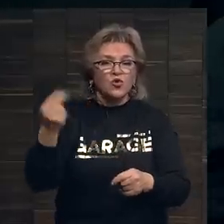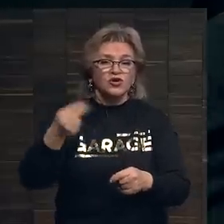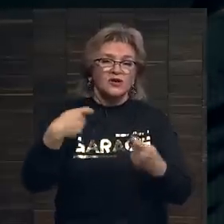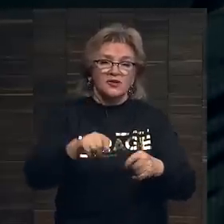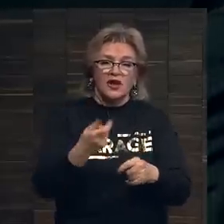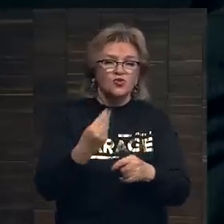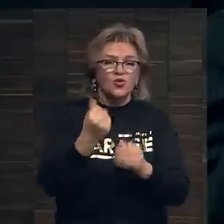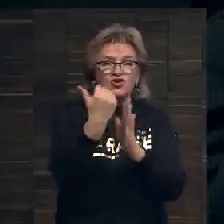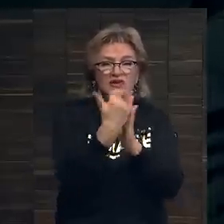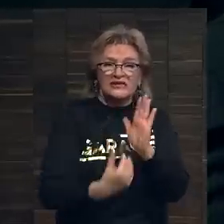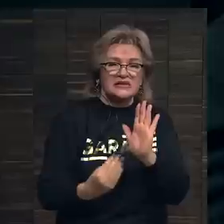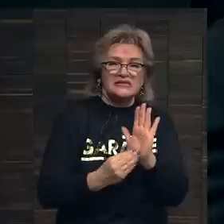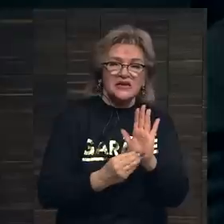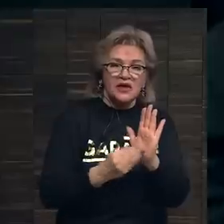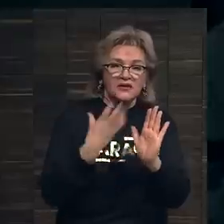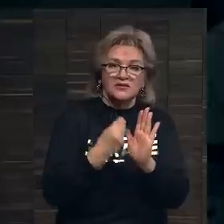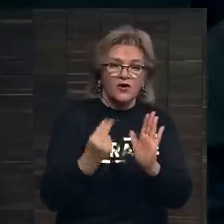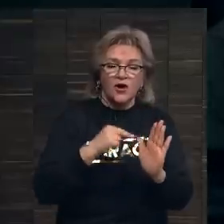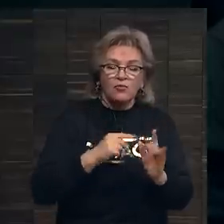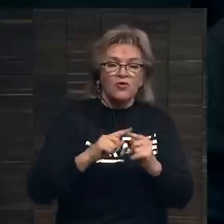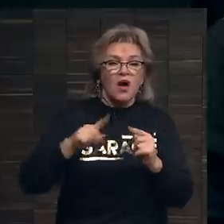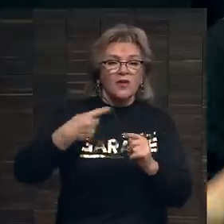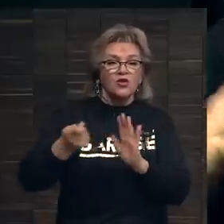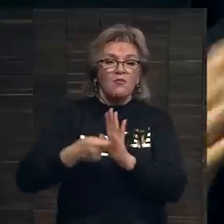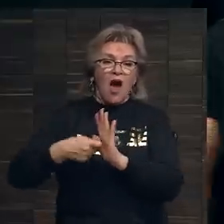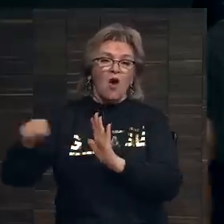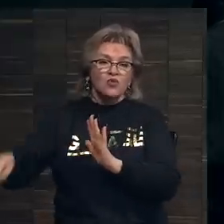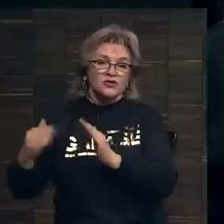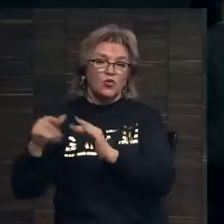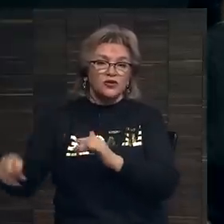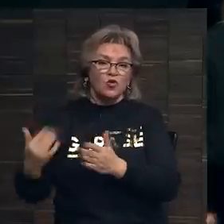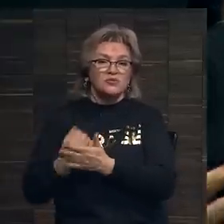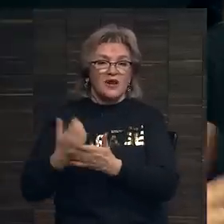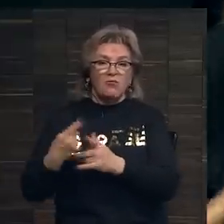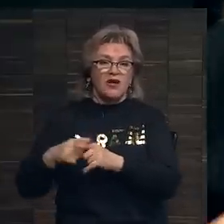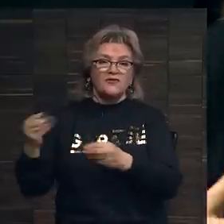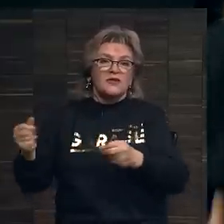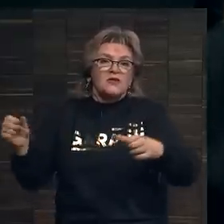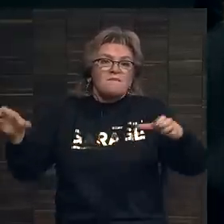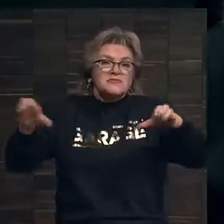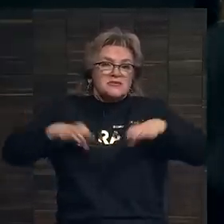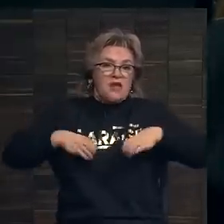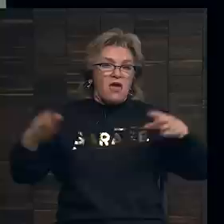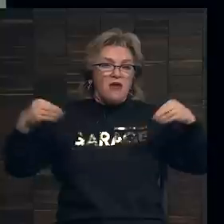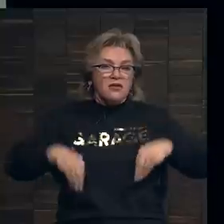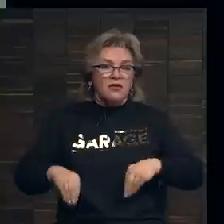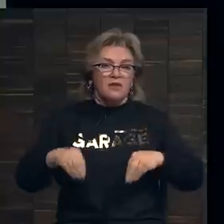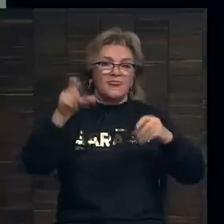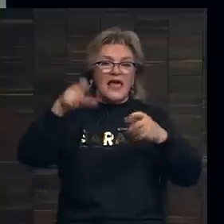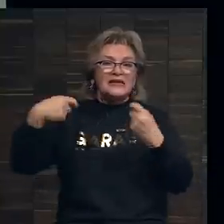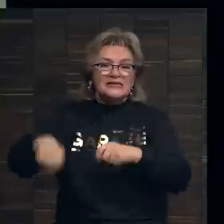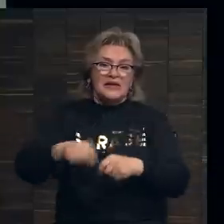свою работу по очень низкой цене, а затем аукционный дом зарабатывает на этом состояние. Дилер